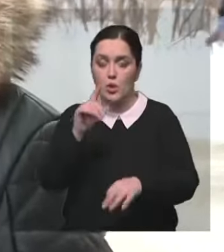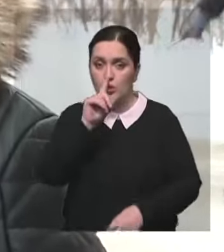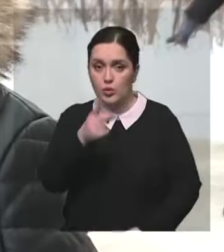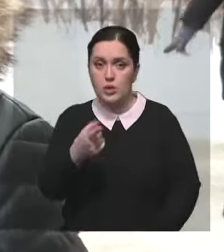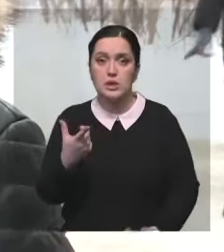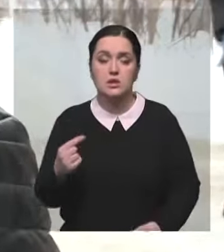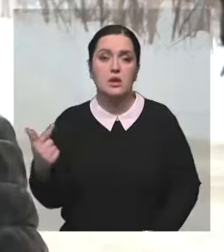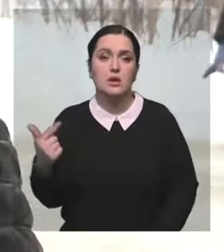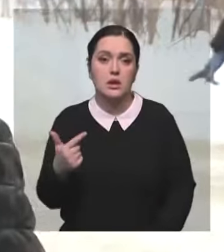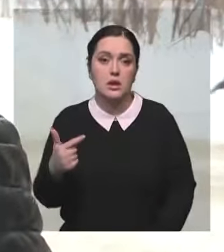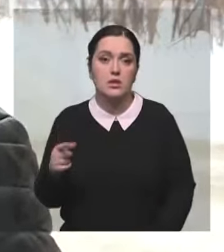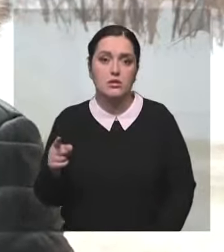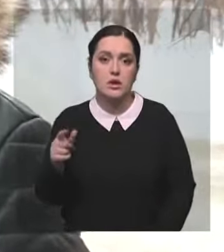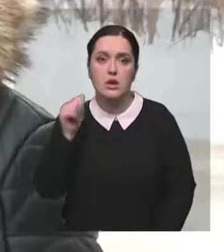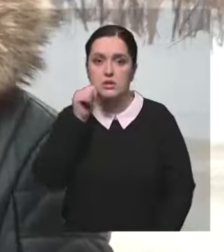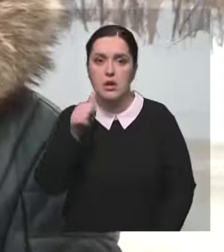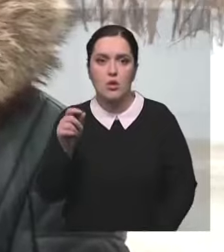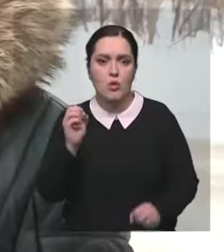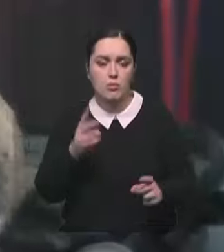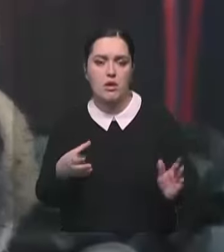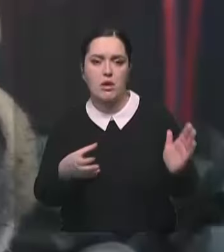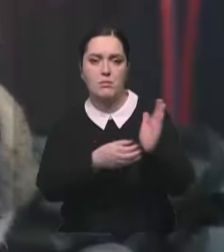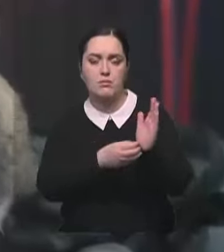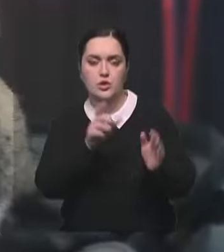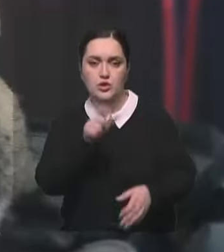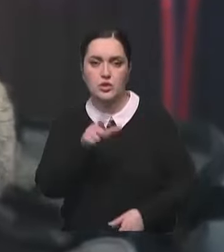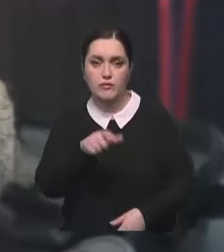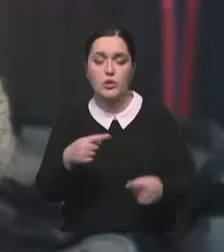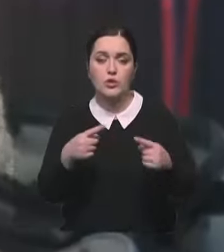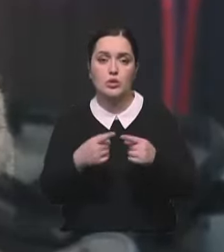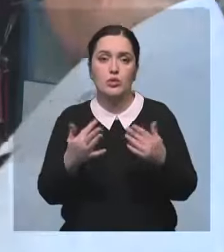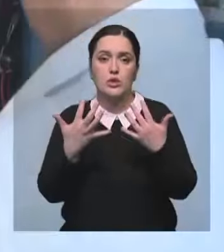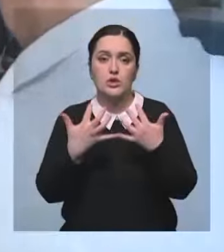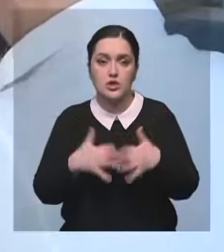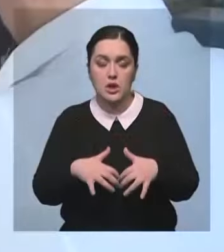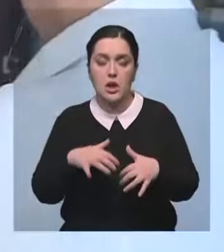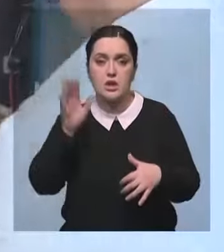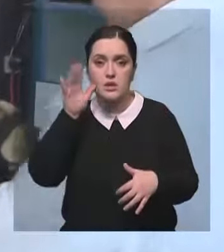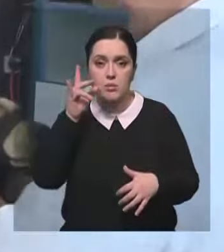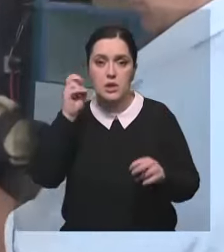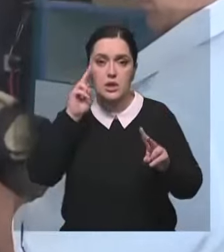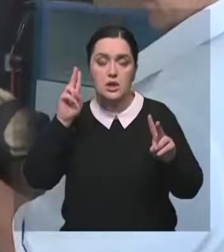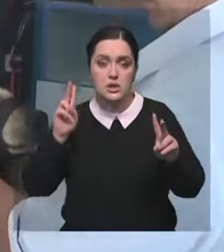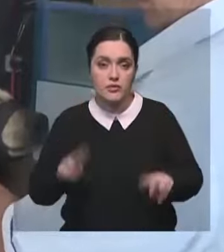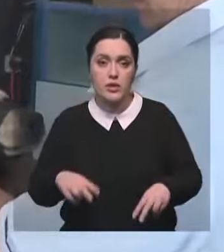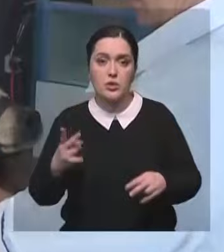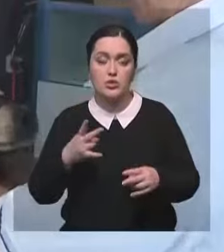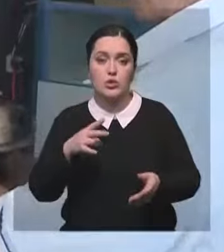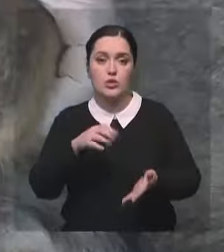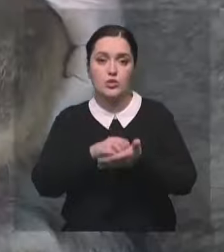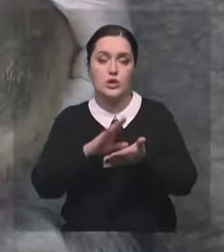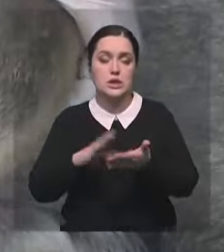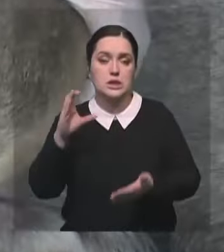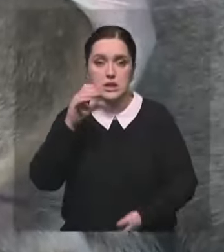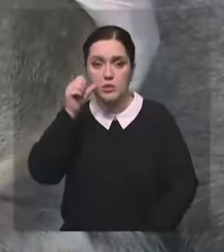Где гарантия, что животные завтра не будут опасны для человека? Точное число бродячих собак в Карганде неизвестно. Учет начался с сентября прошлого